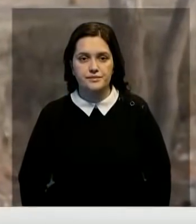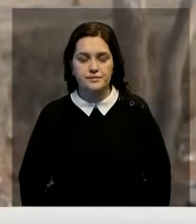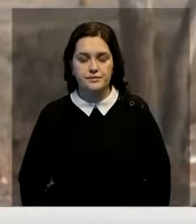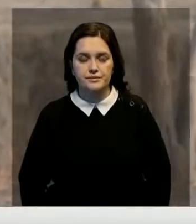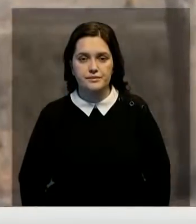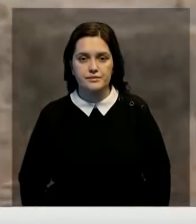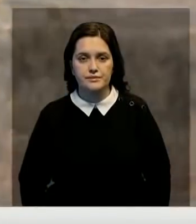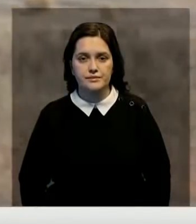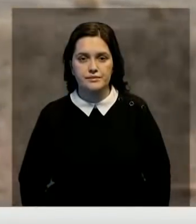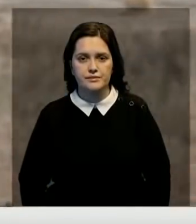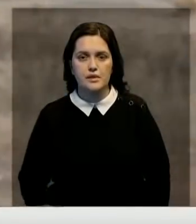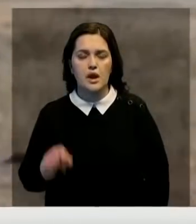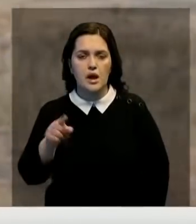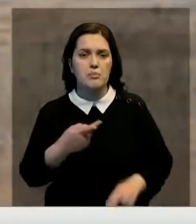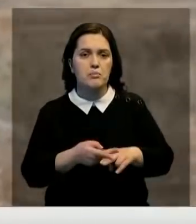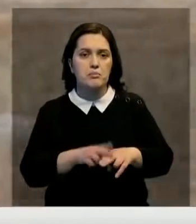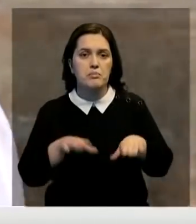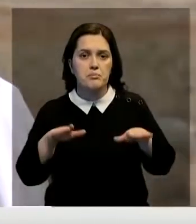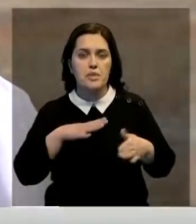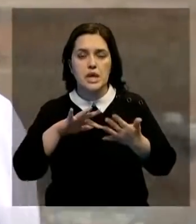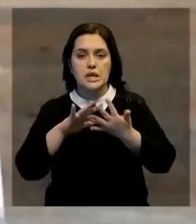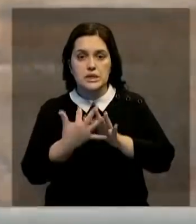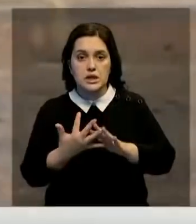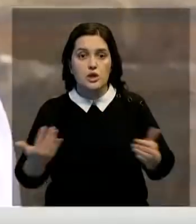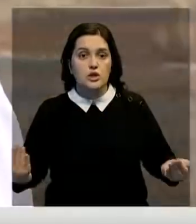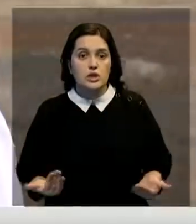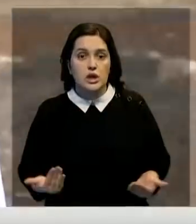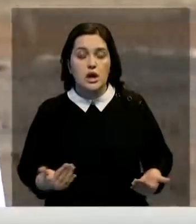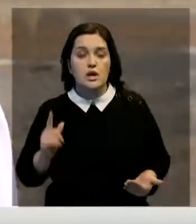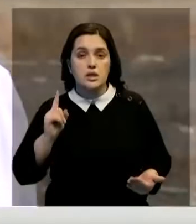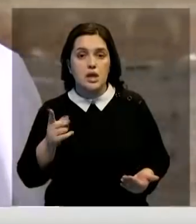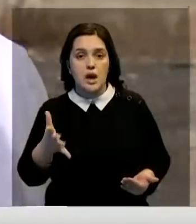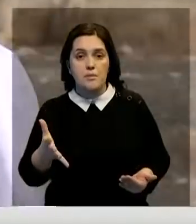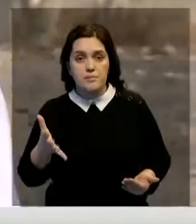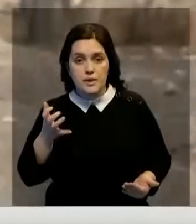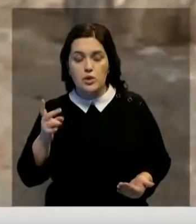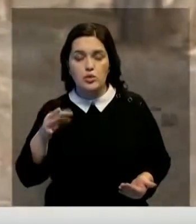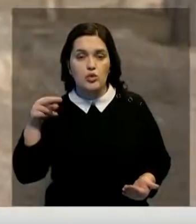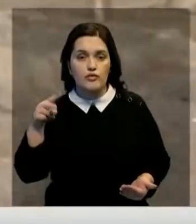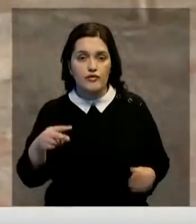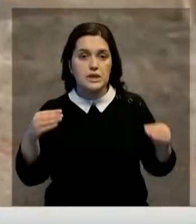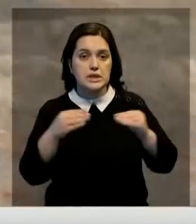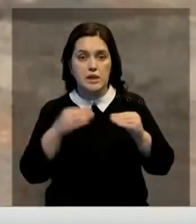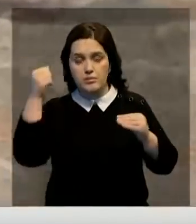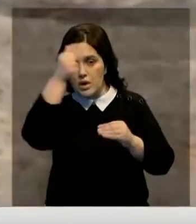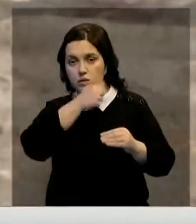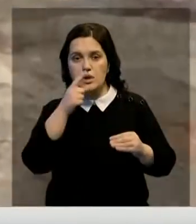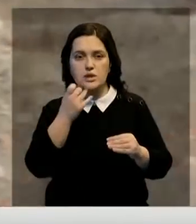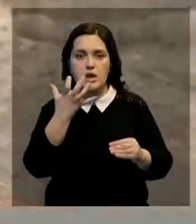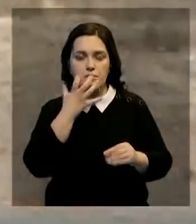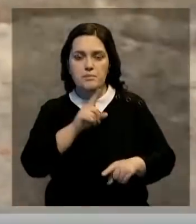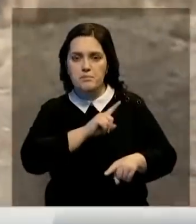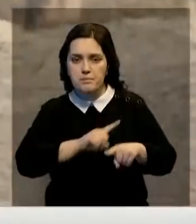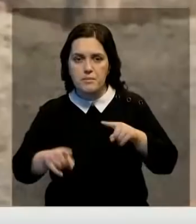Трудно поверить, но когда-то на этом месте было целое село, в котором проживали полторы тысячи жителей. Но в 2010 году из-за резкого потепления